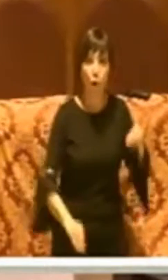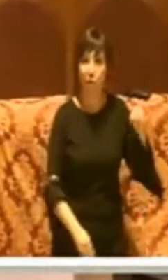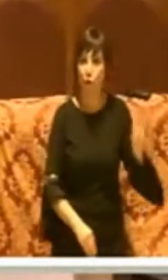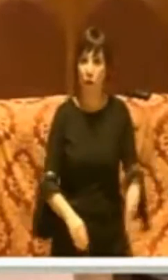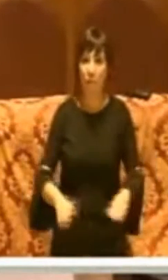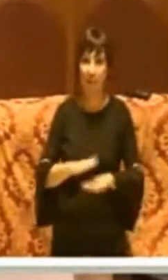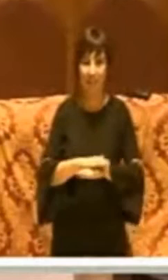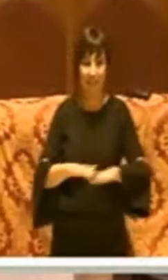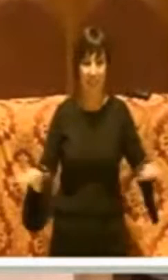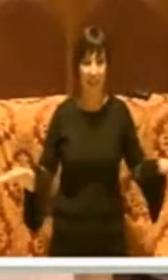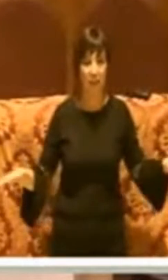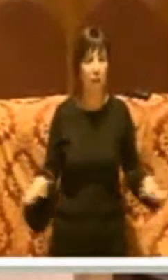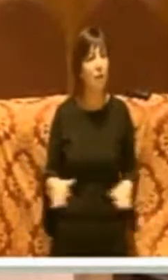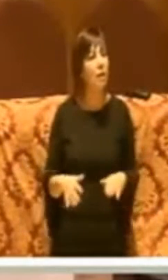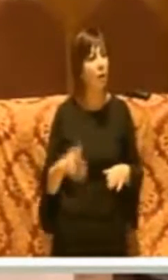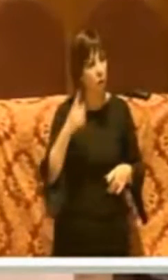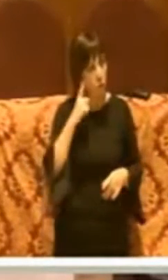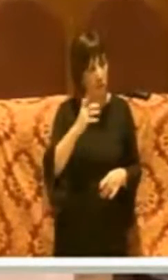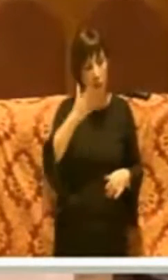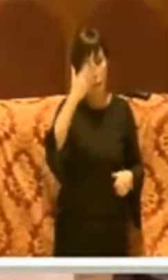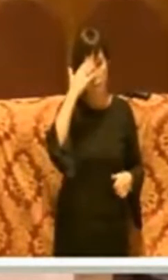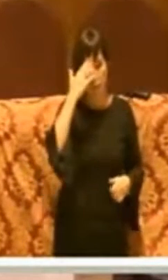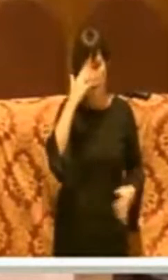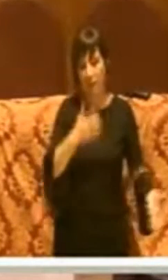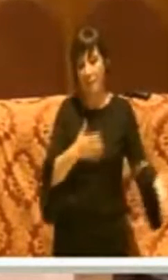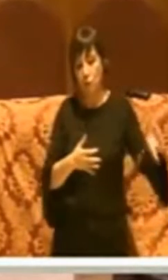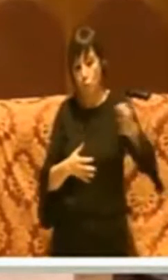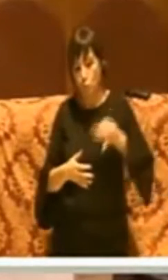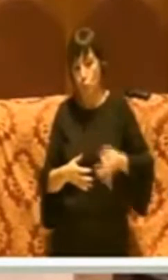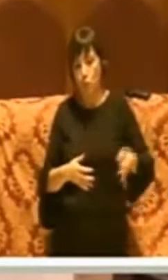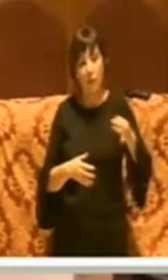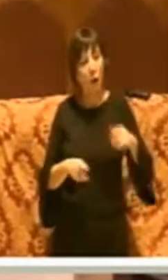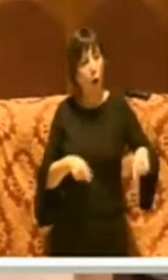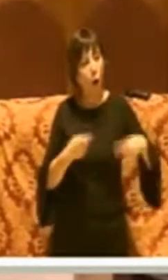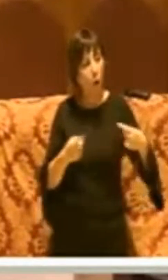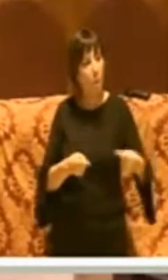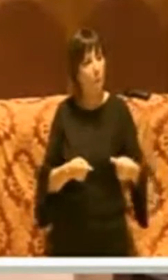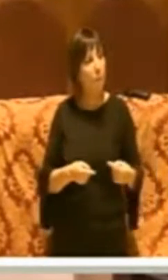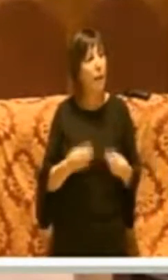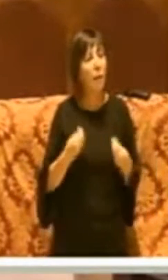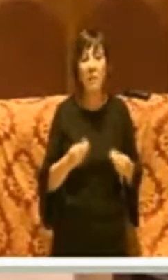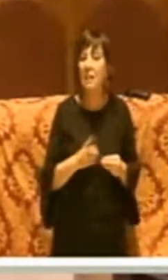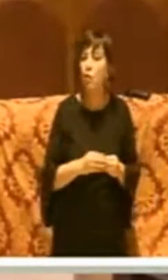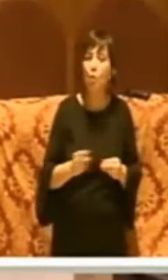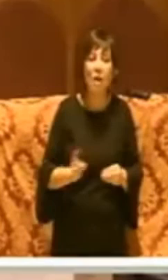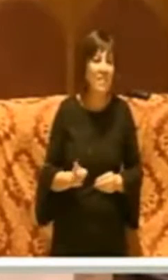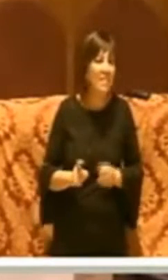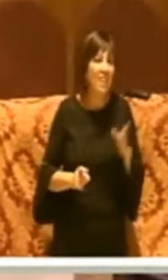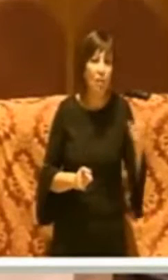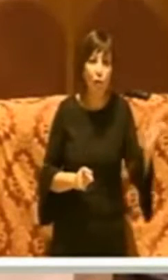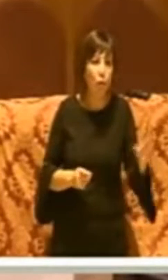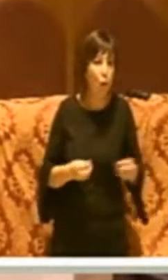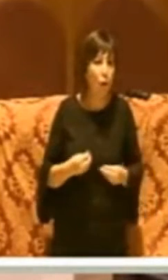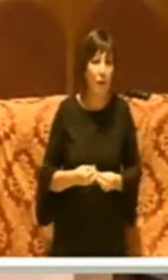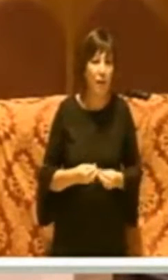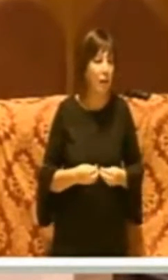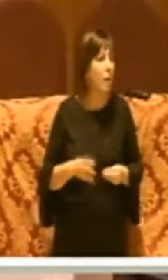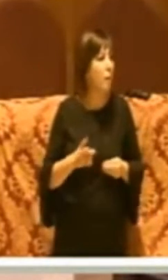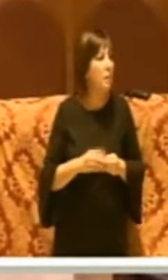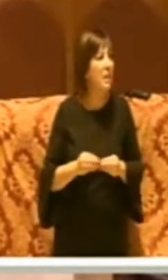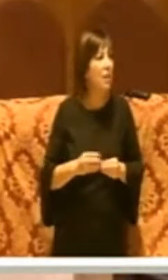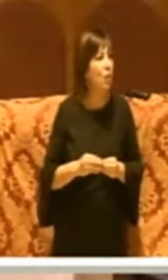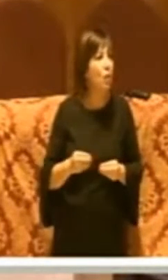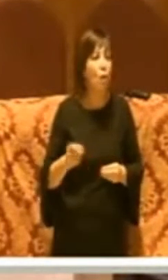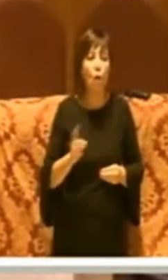terreno visto che lo sapete a memoria e mi suggeriscono dai banchi delle opposizioni ma perché non l'avete fatto voi ma perché non